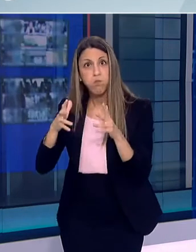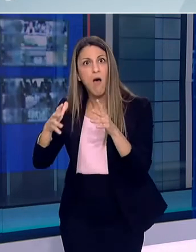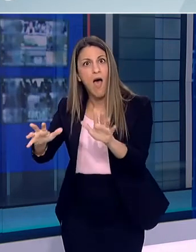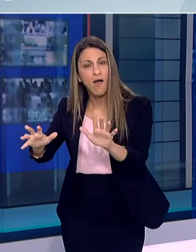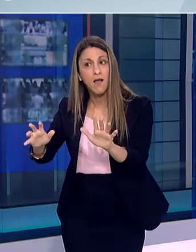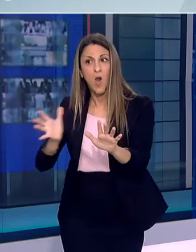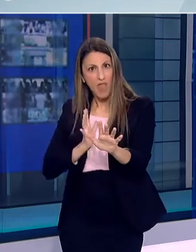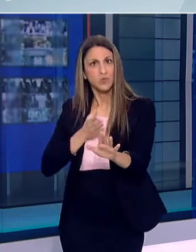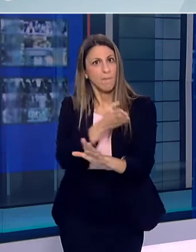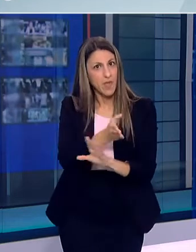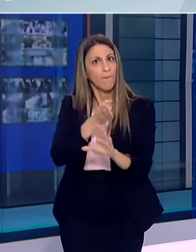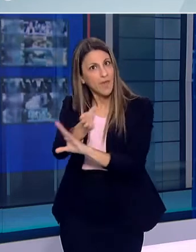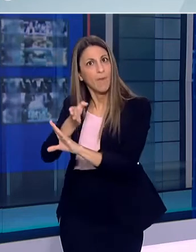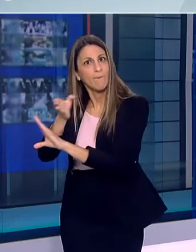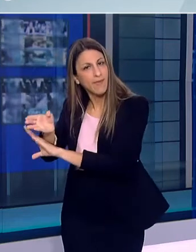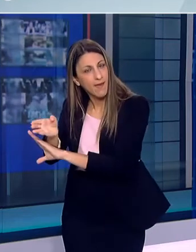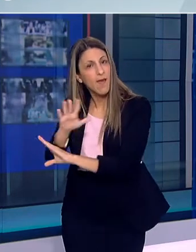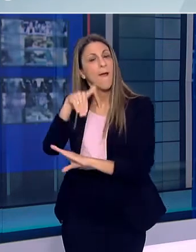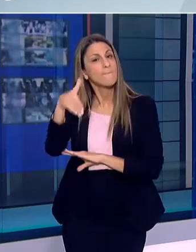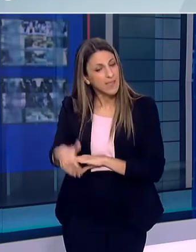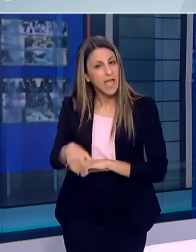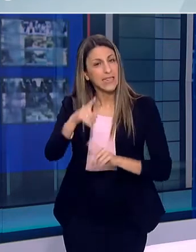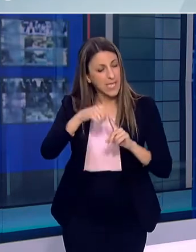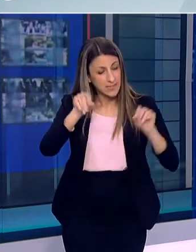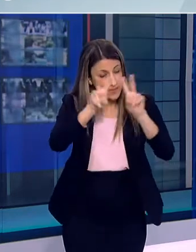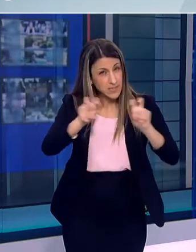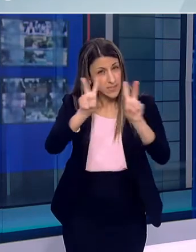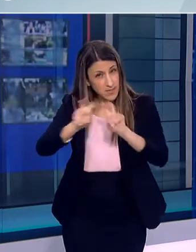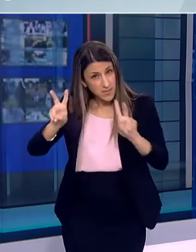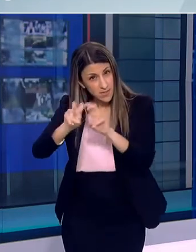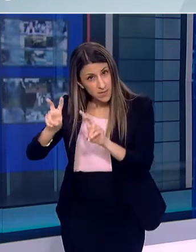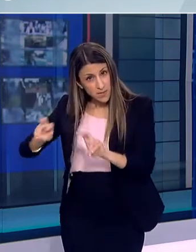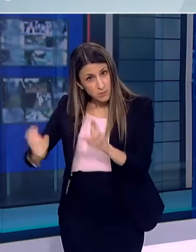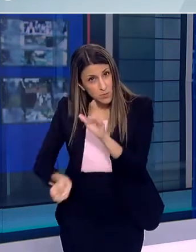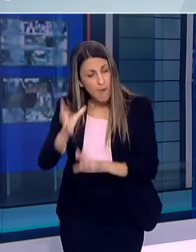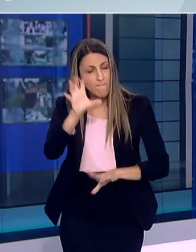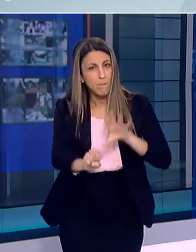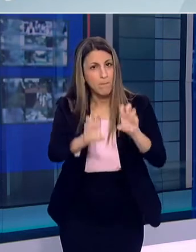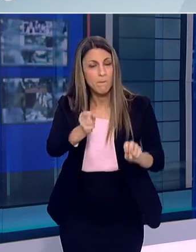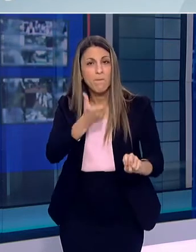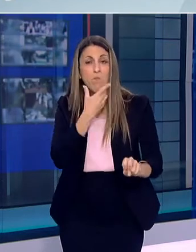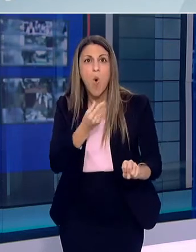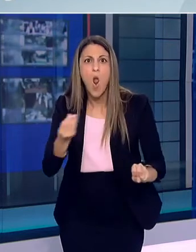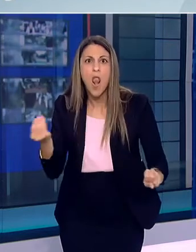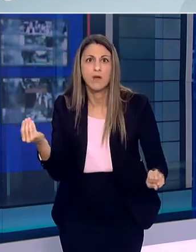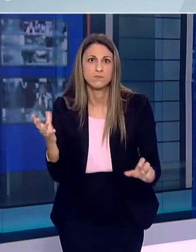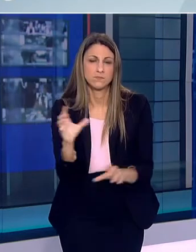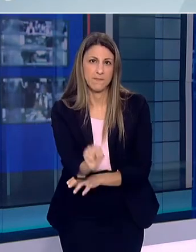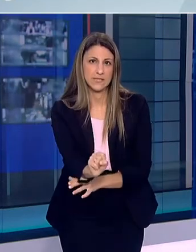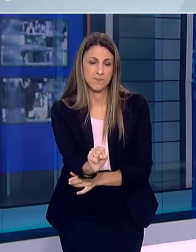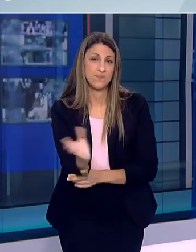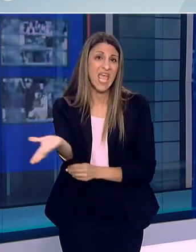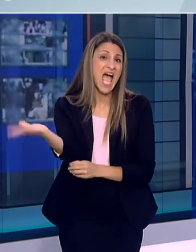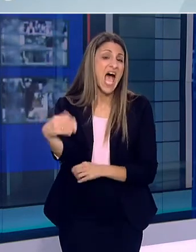να είχε διασπαρεί ο ιός και τελικά στην εργαστηριακή διάγνωση και ανείχνευση δεκάδων νέων περιπτώσεων. Σύμφωνα με άλλη